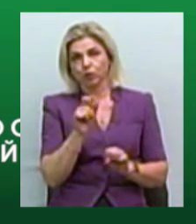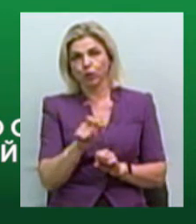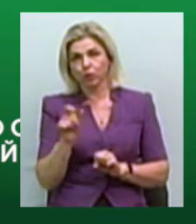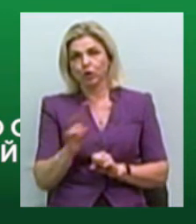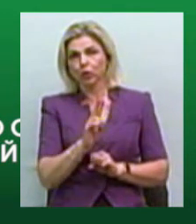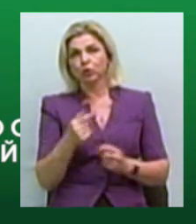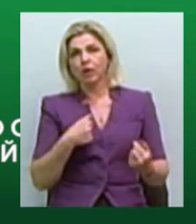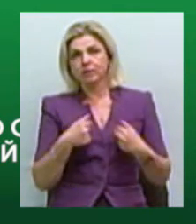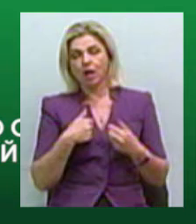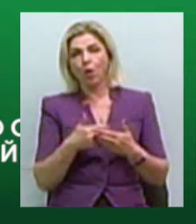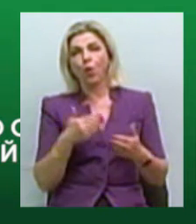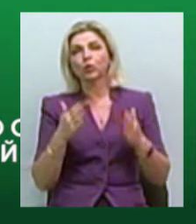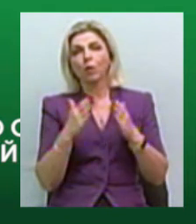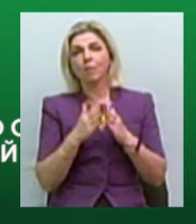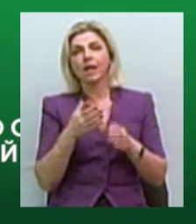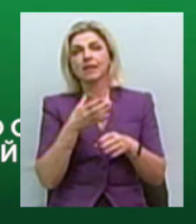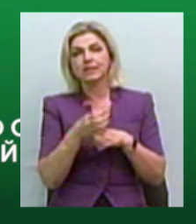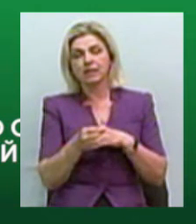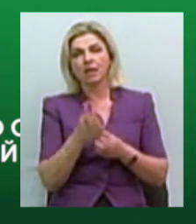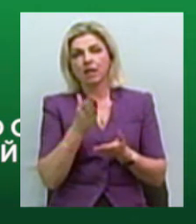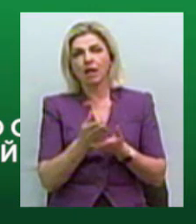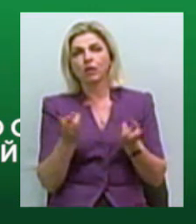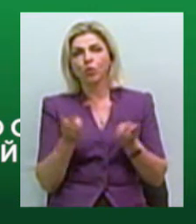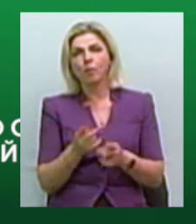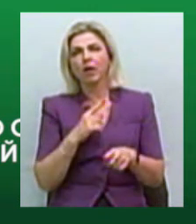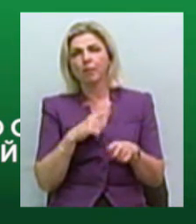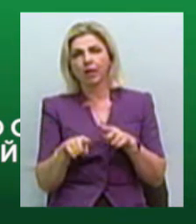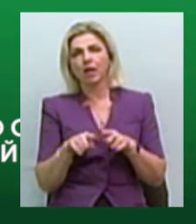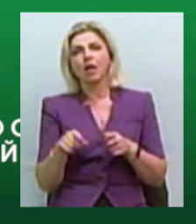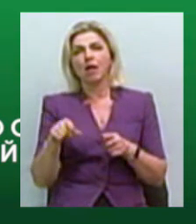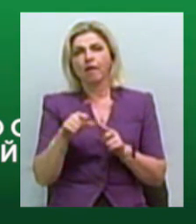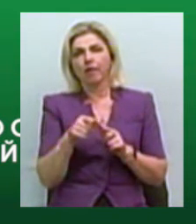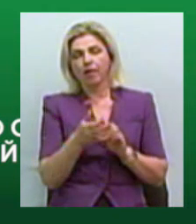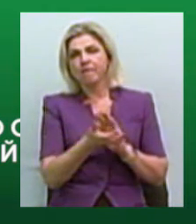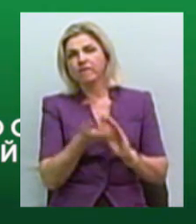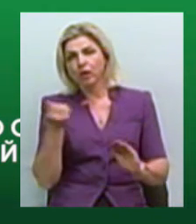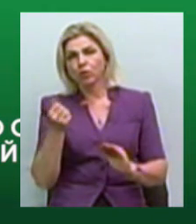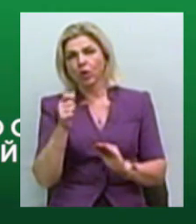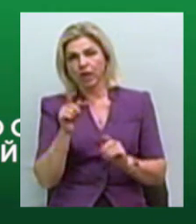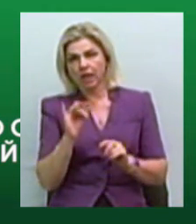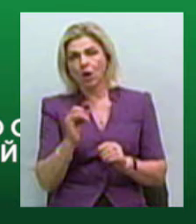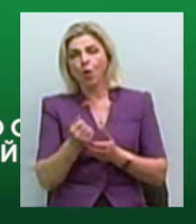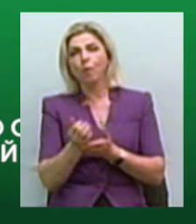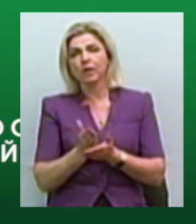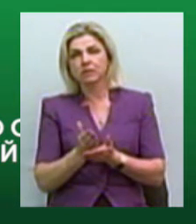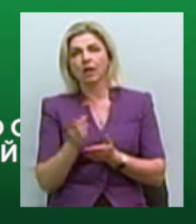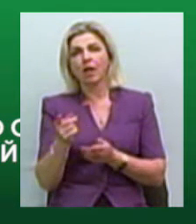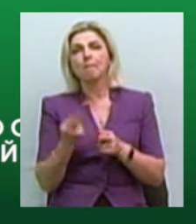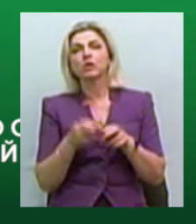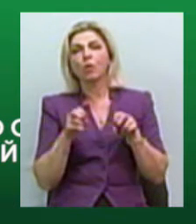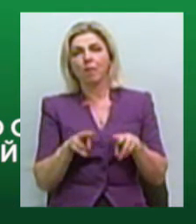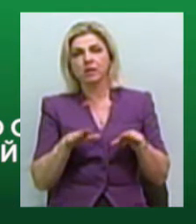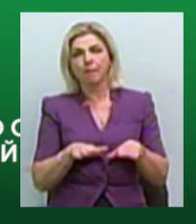страждають від домашнього насильства, є необхідність екстреного вилучення таких осіб і забезпечення їх безпечним місцем